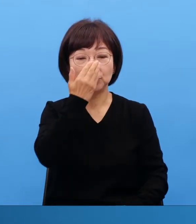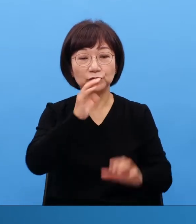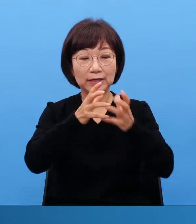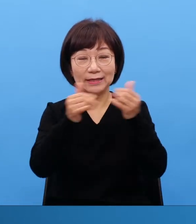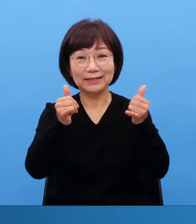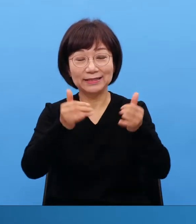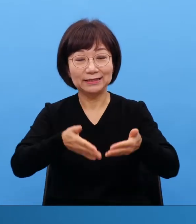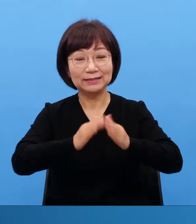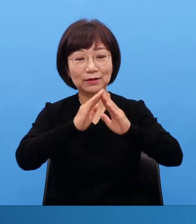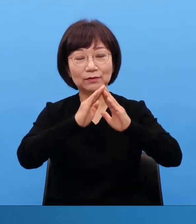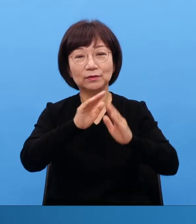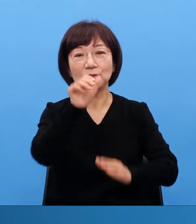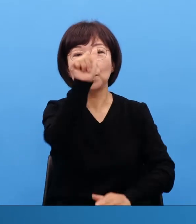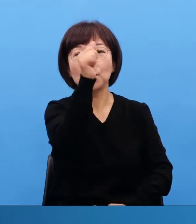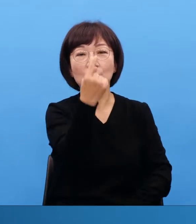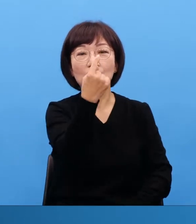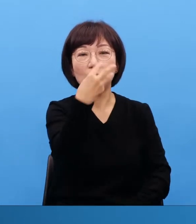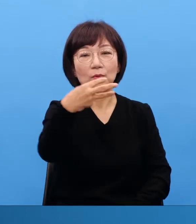나오면 생각이 달라지잖아요